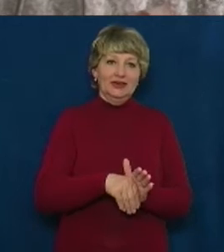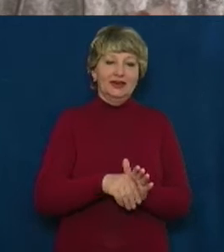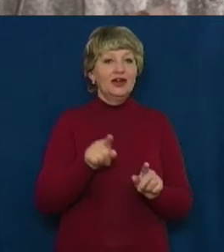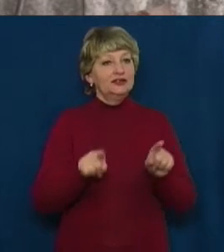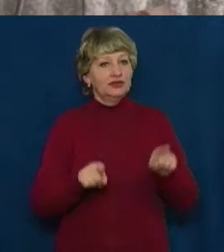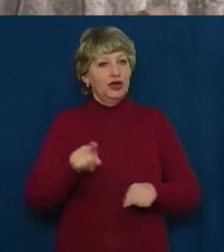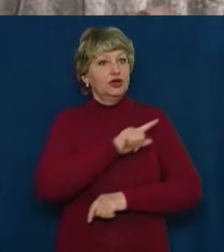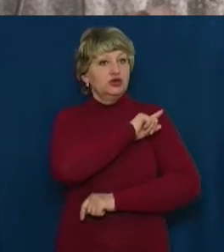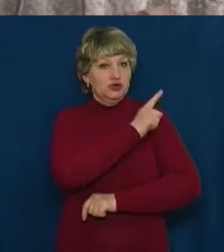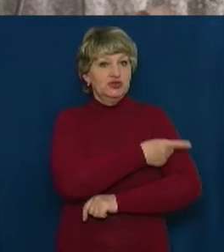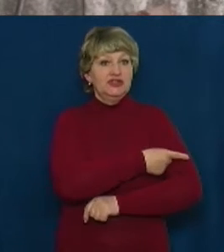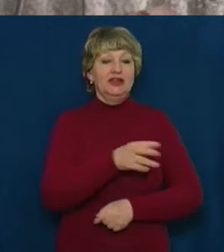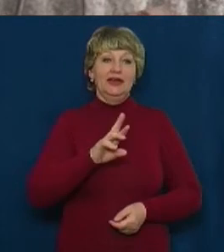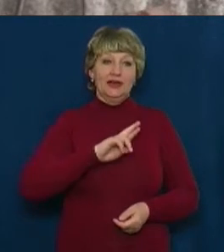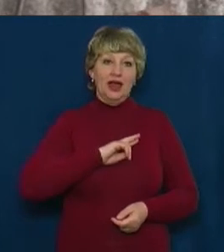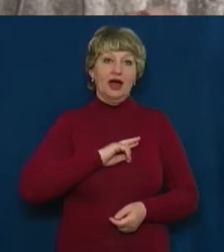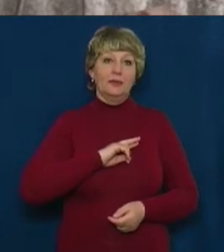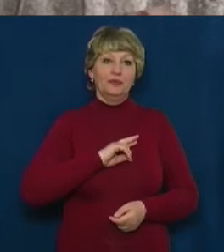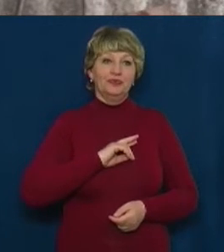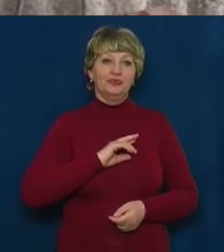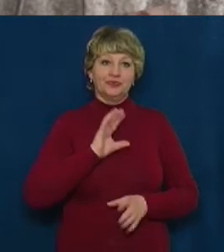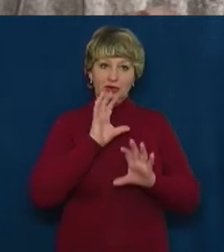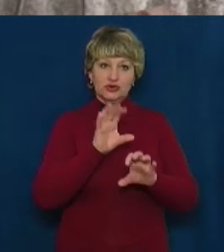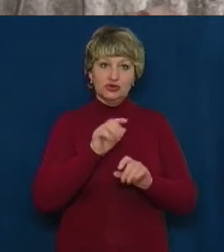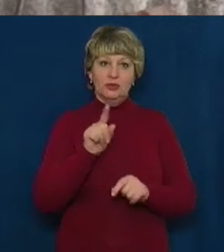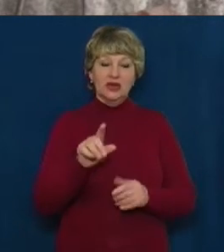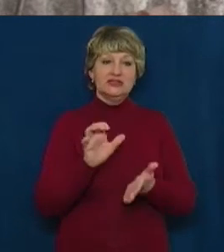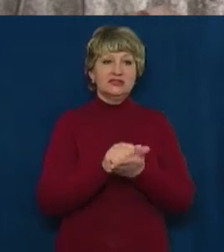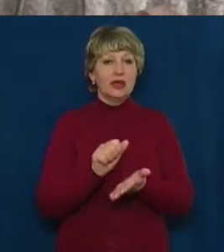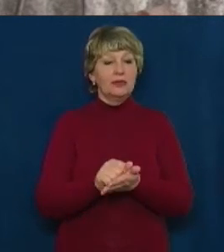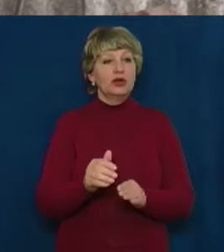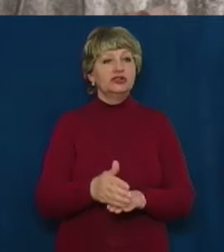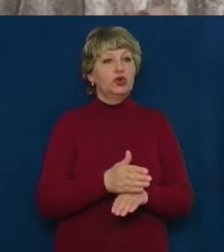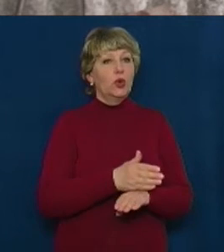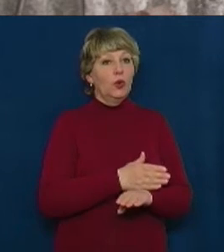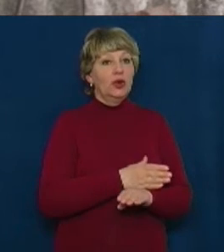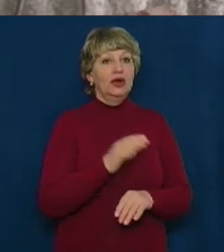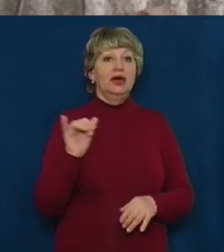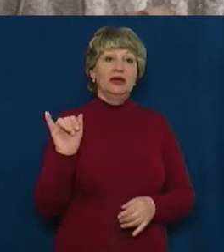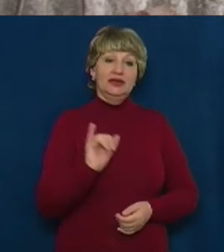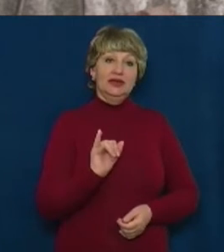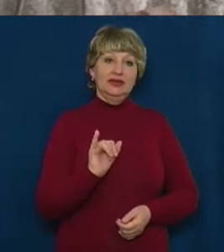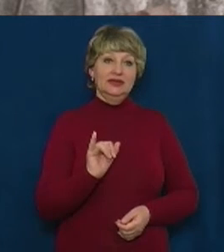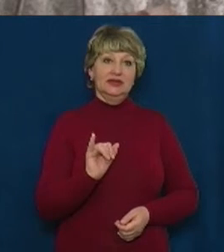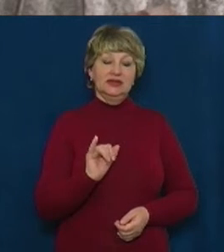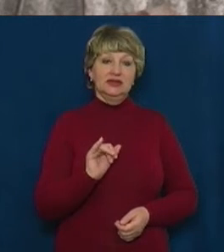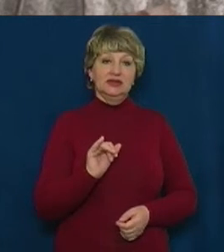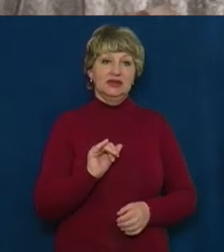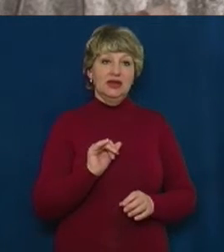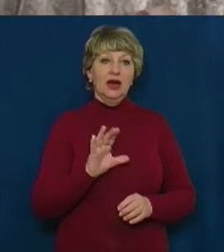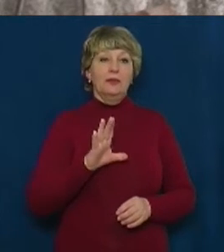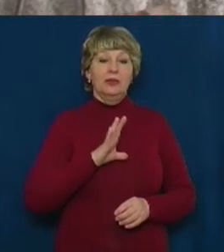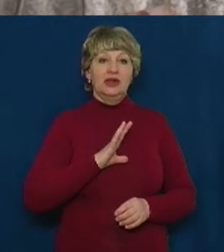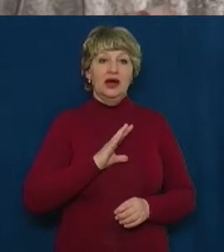зусилля, я з нею займався довго. І вона, як би не, була таким мені